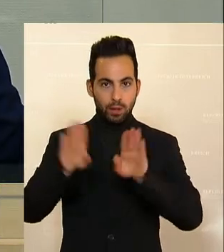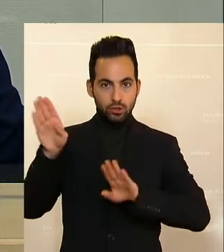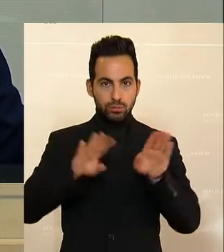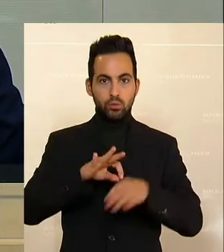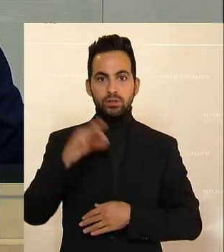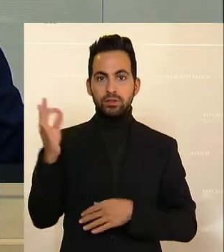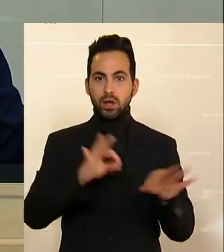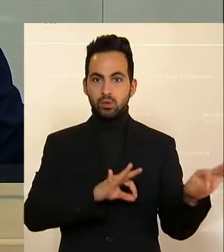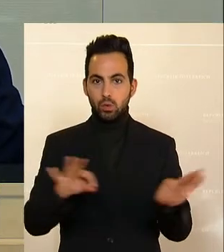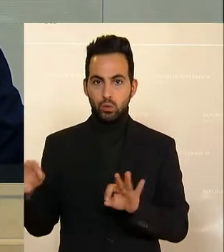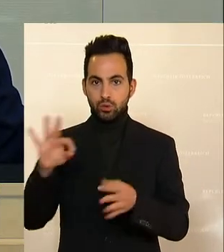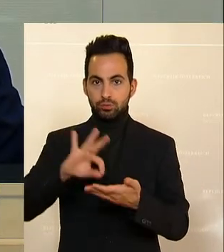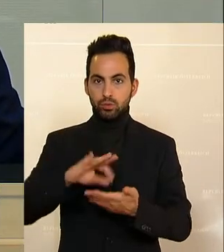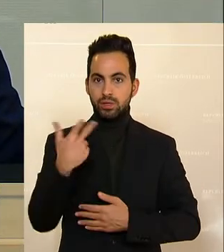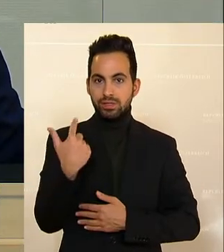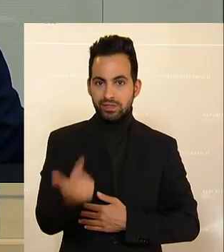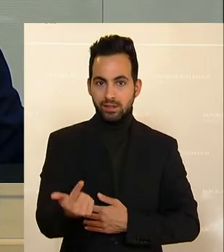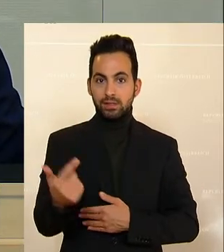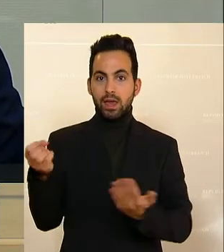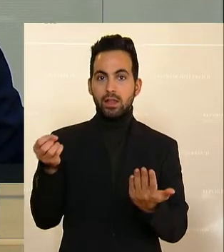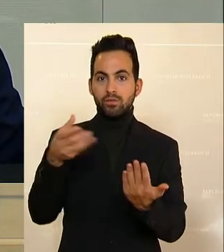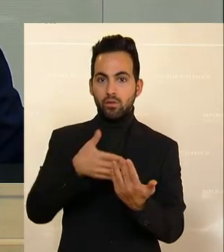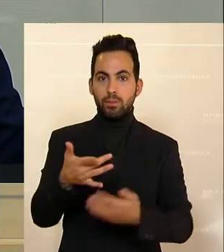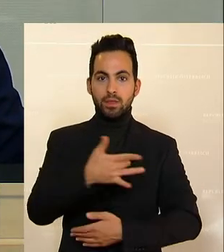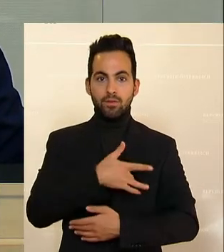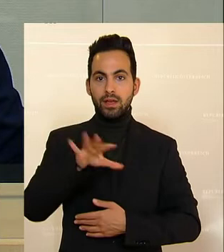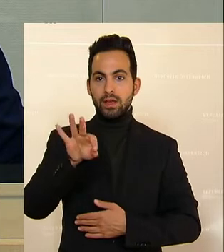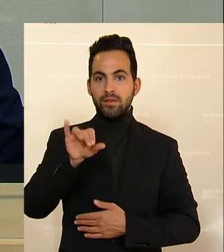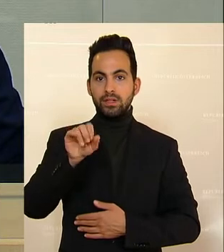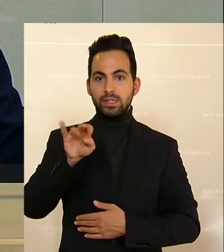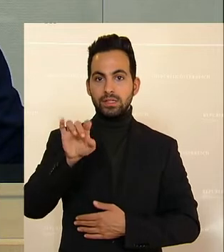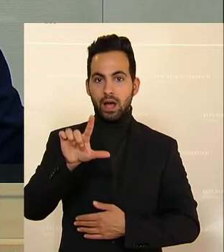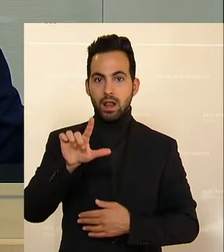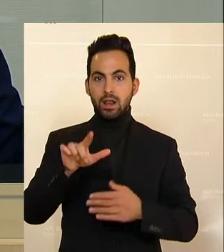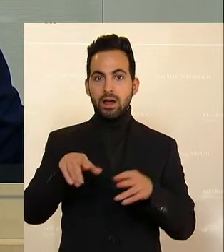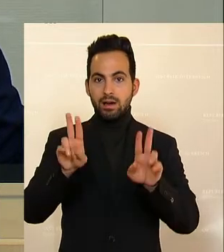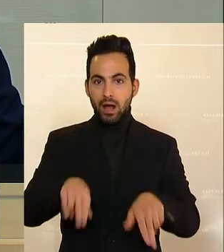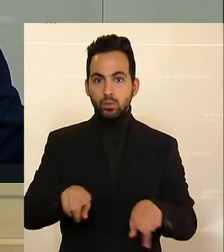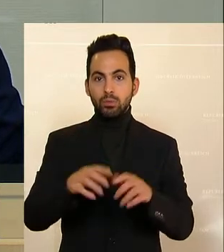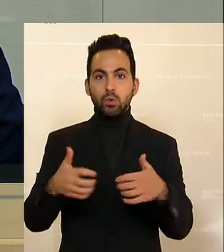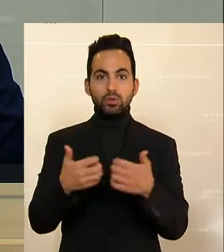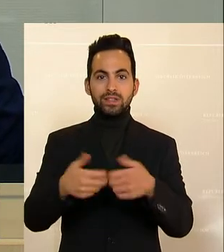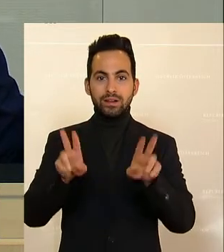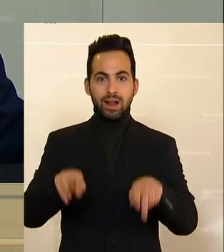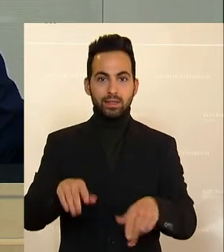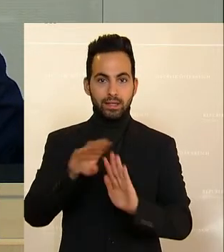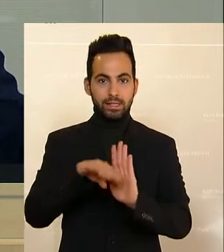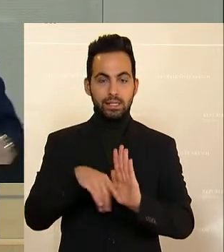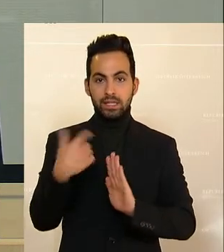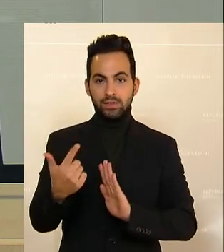Tagesordnungspunkt 20. Entwurf betreffend Fiskalrat und Produktivitätsratsgesetz 2021